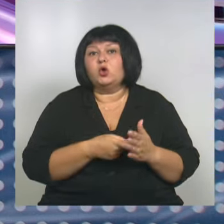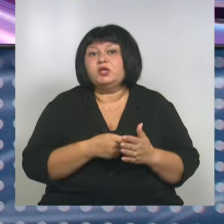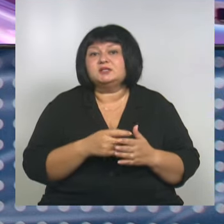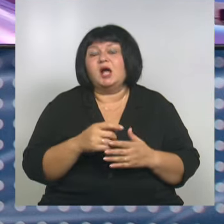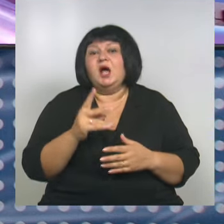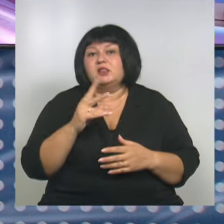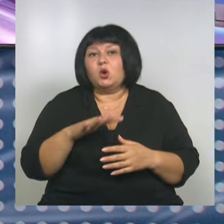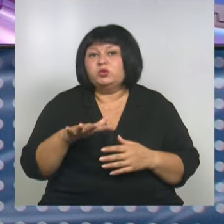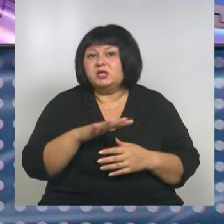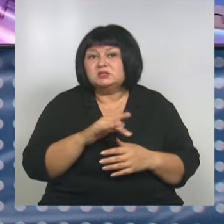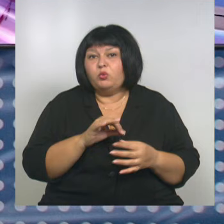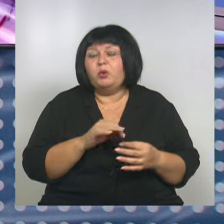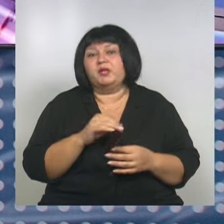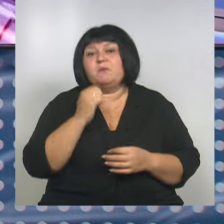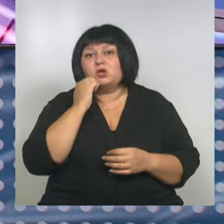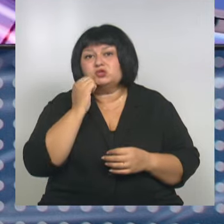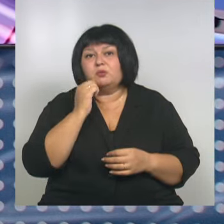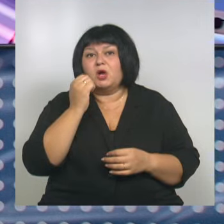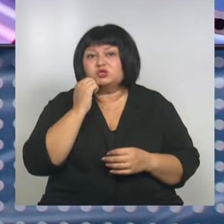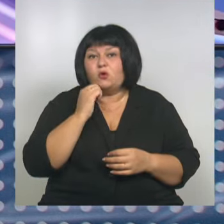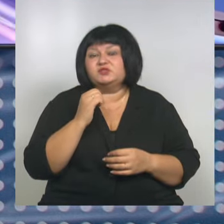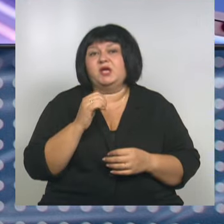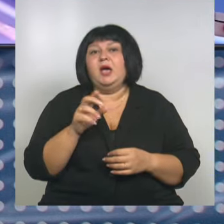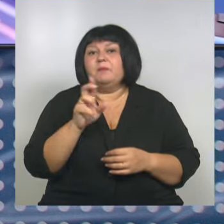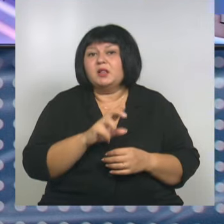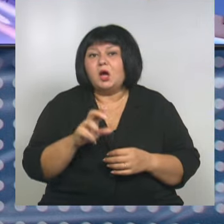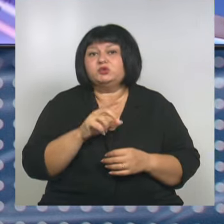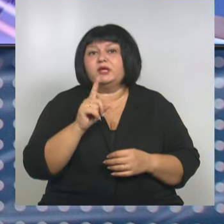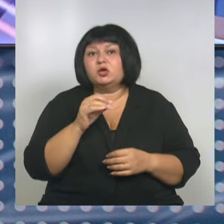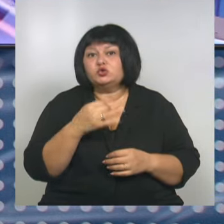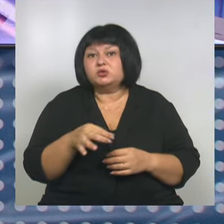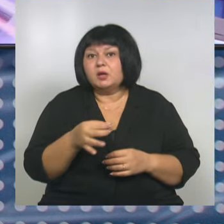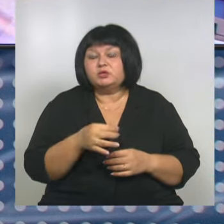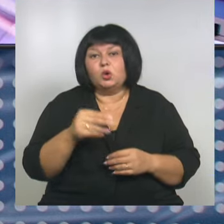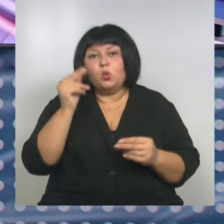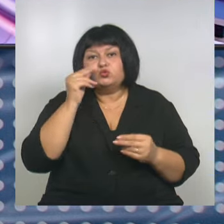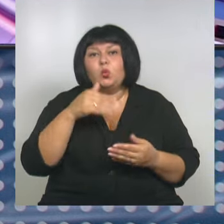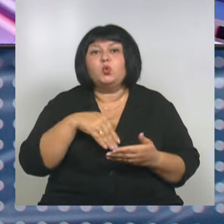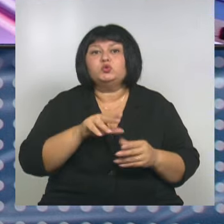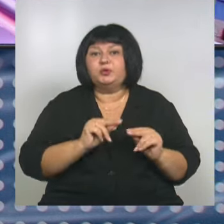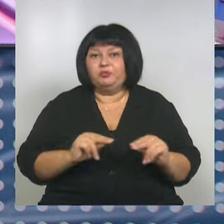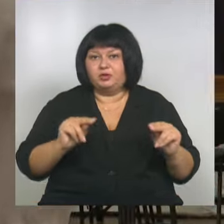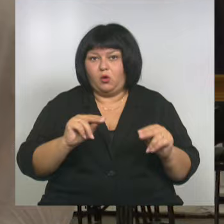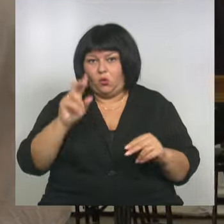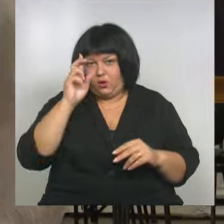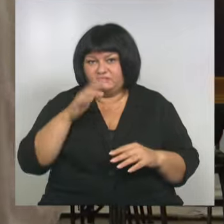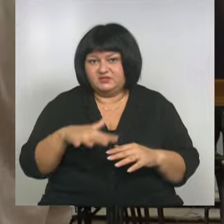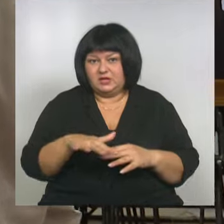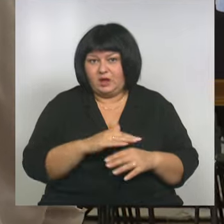народных республик, Москвы, Московской, Херсонской и Белгородской областей учились у лучших педагогов страны.